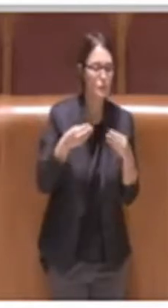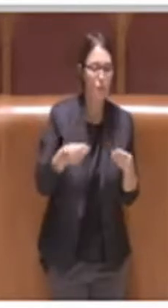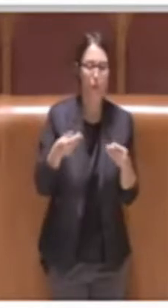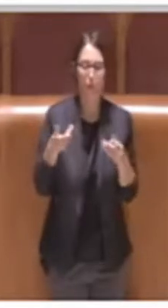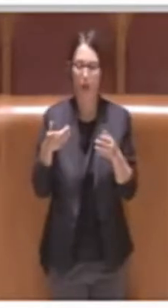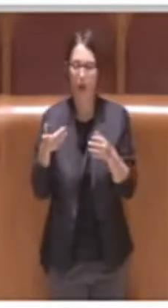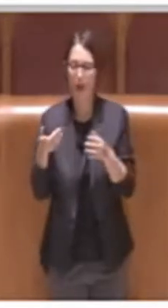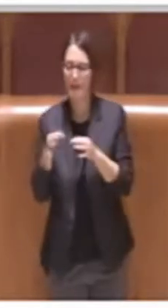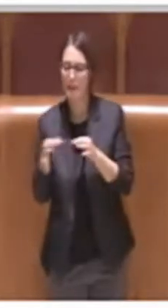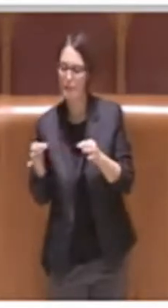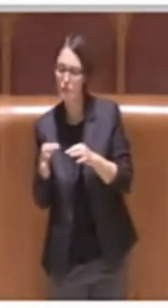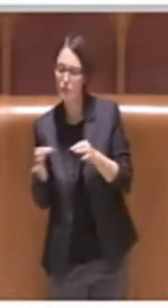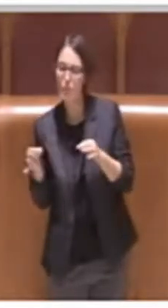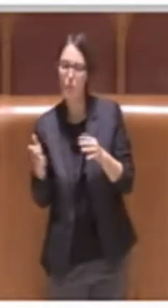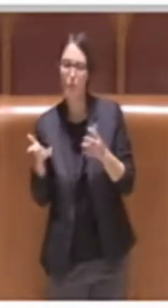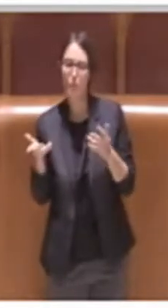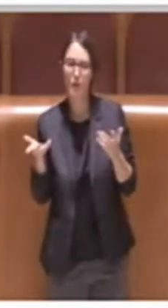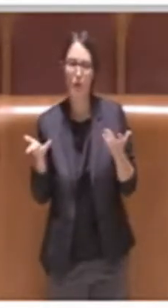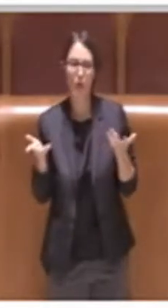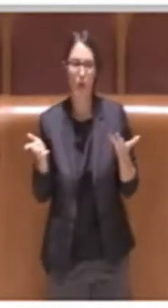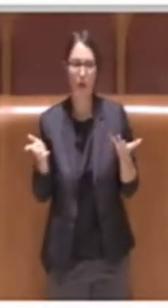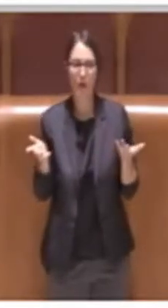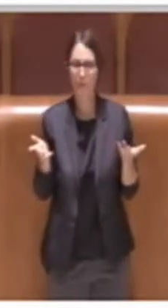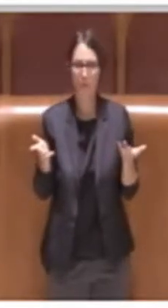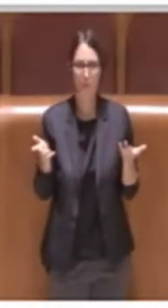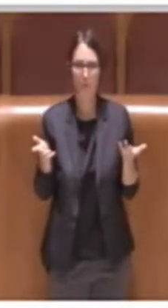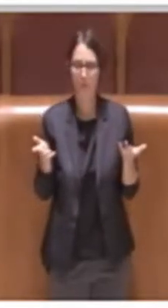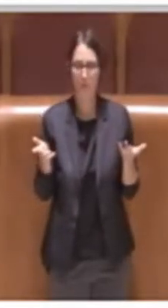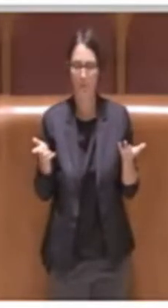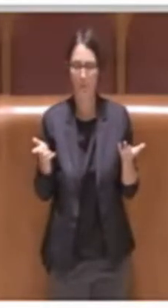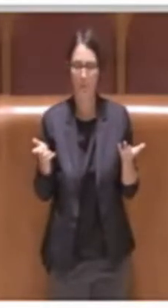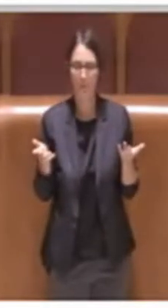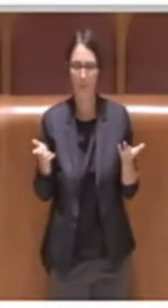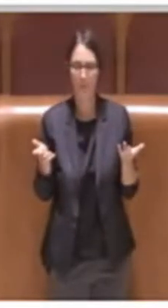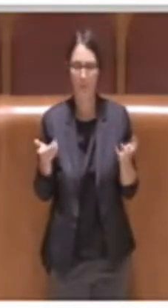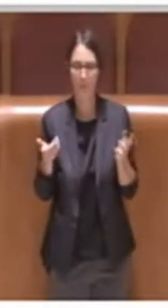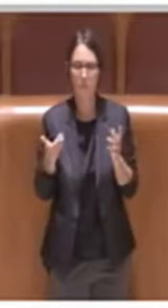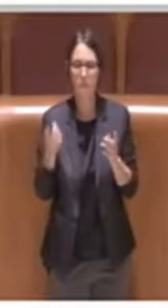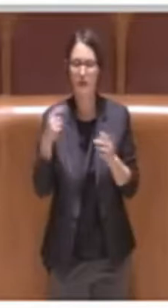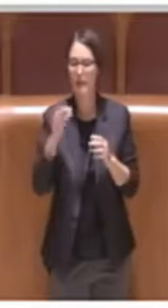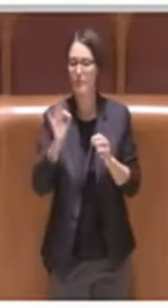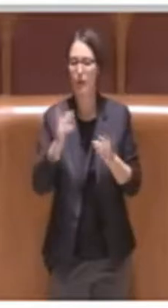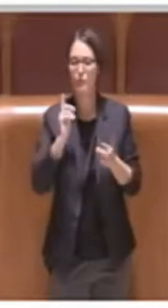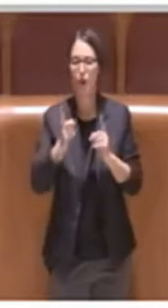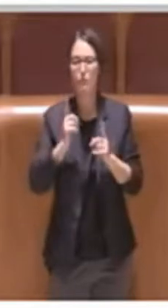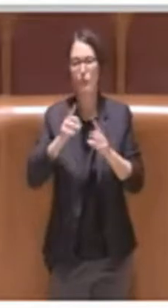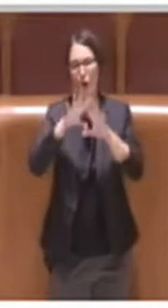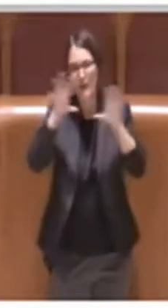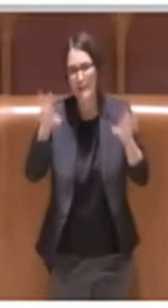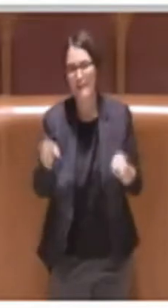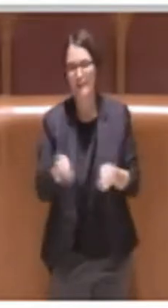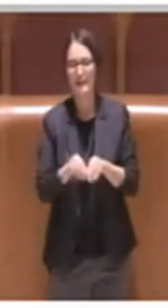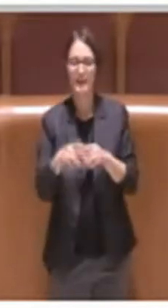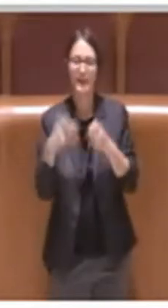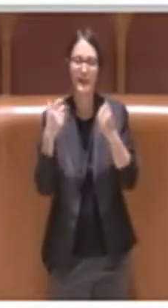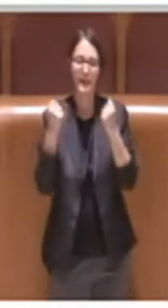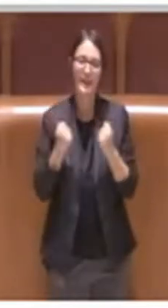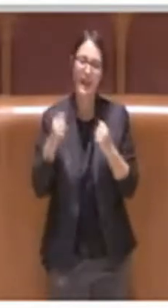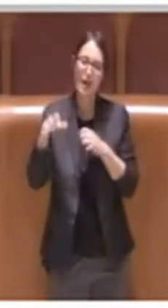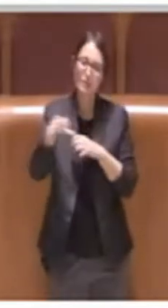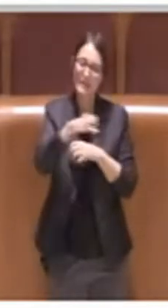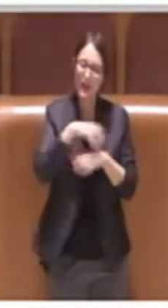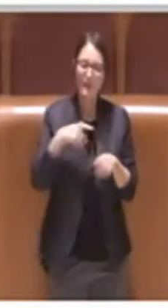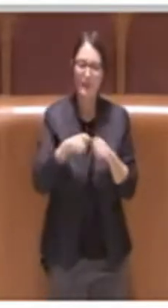misure previste per le politiche abitative in senso generale. Noi sappiamo